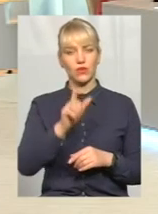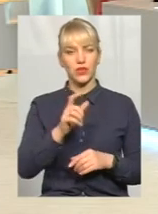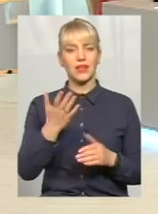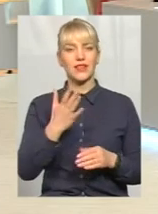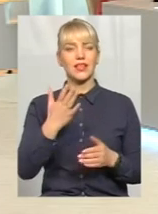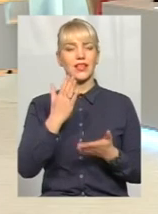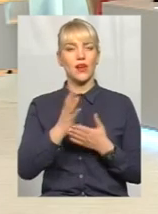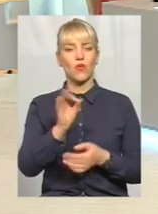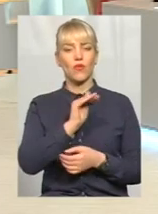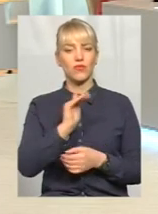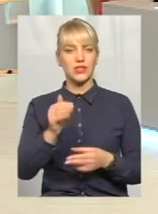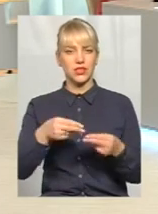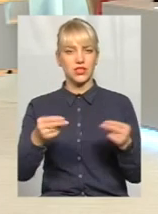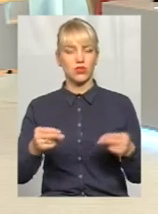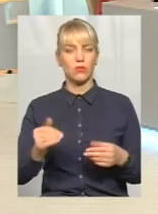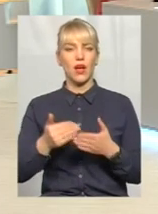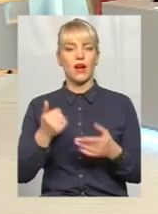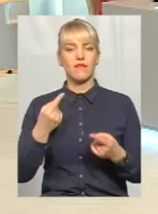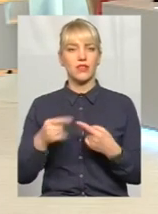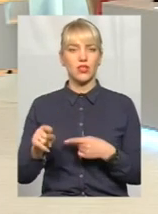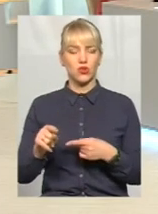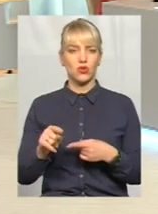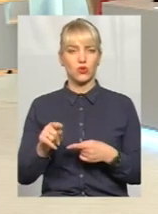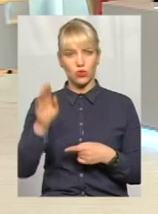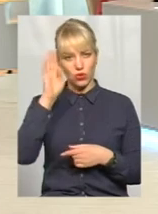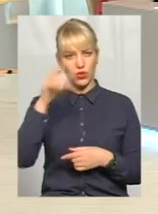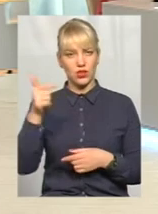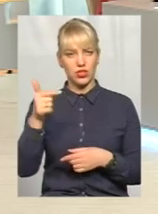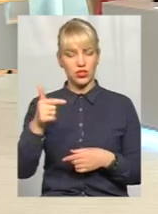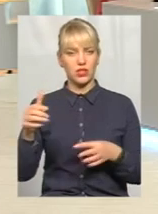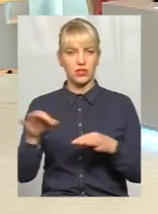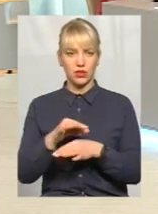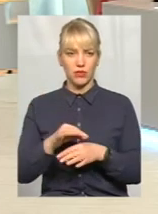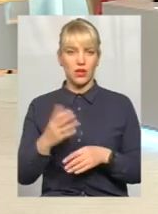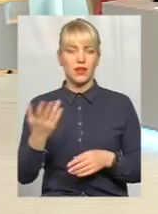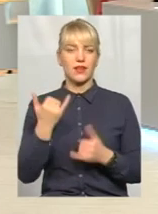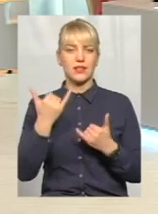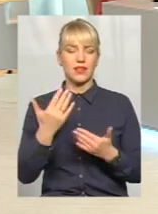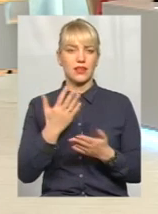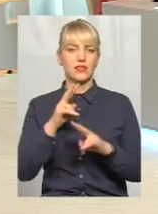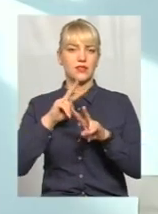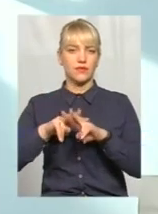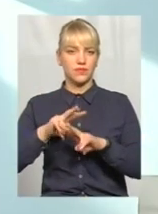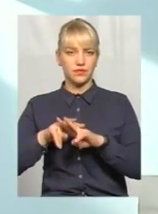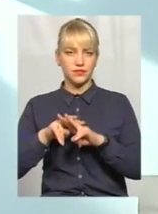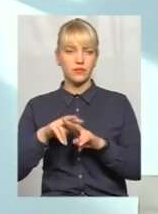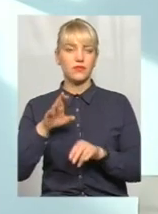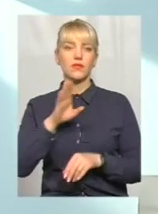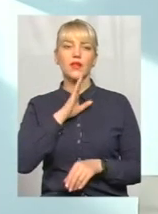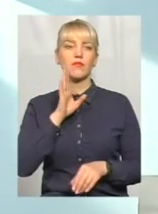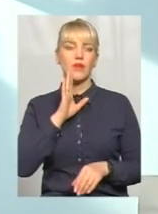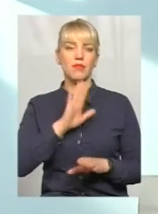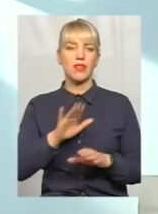офіційний шлюб, а від іншого – співмешканця, який дуває покарання в місцях позбавлення волі. Мама не